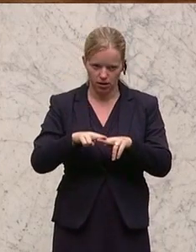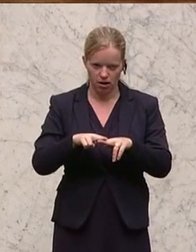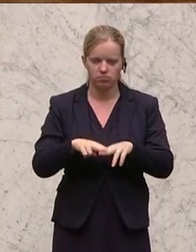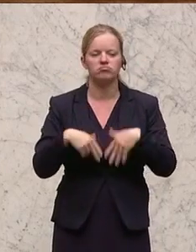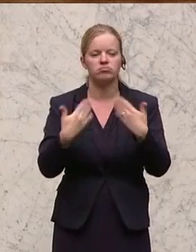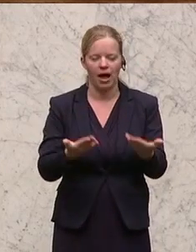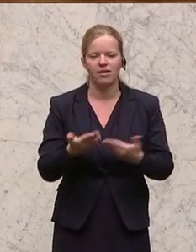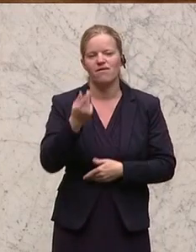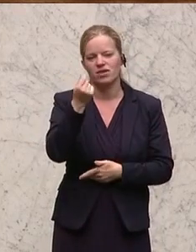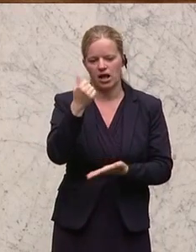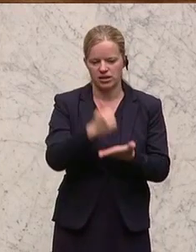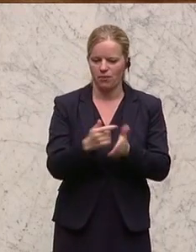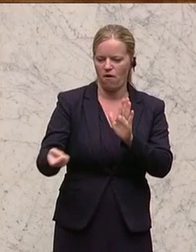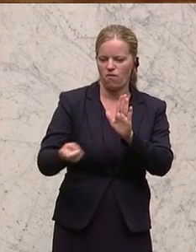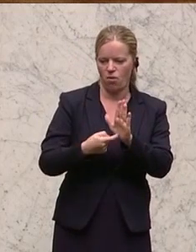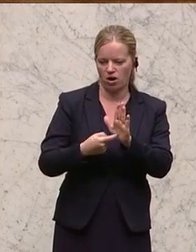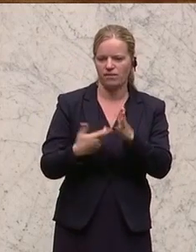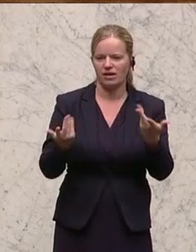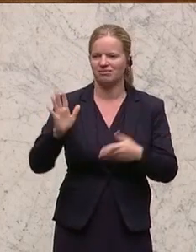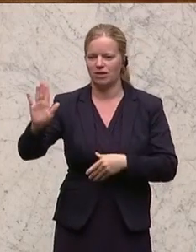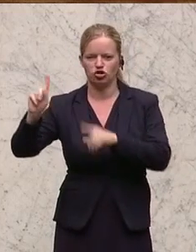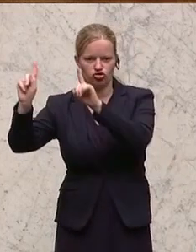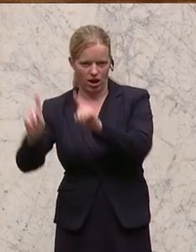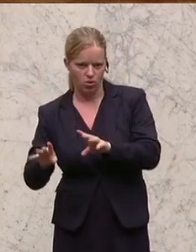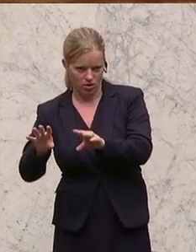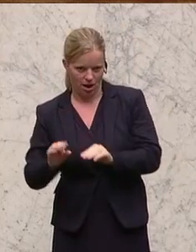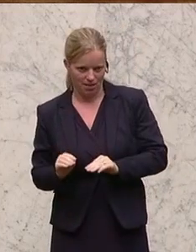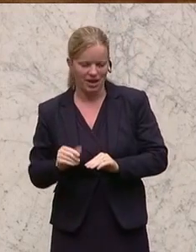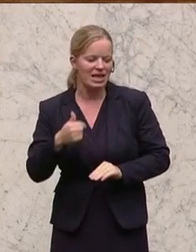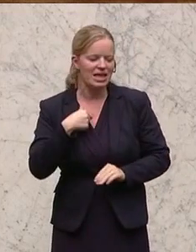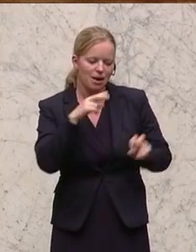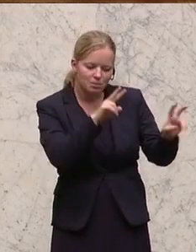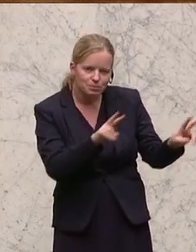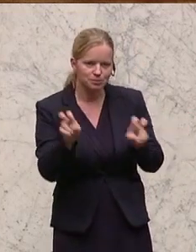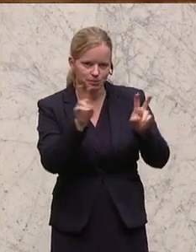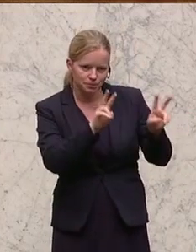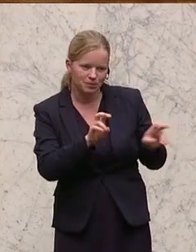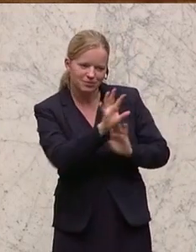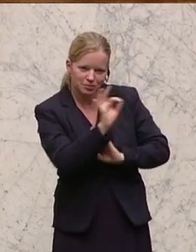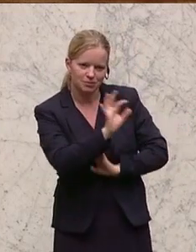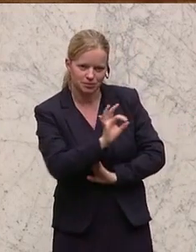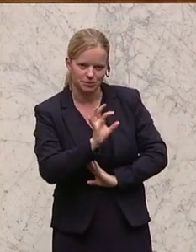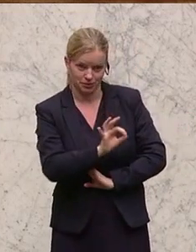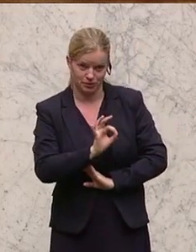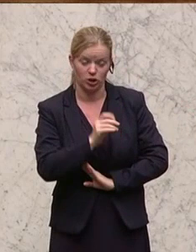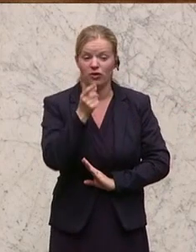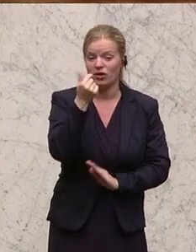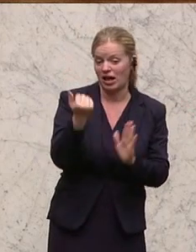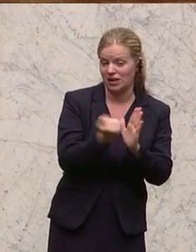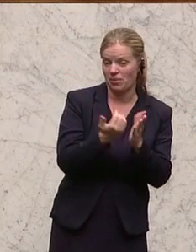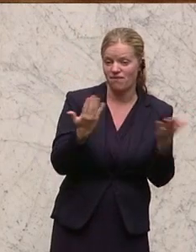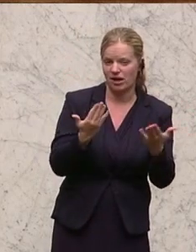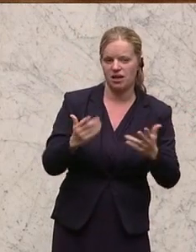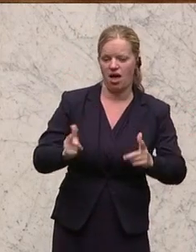Aufforderung vom Finanzamt zur Stellungnahme. Und ich lese dann nur teilweise daraus vor, was das Finanzamt jetzt vom Steuerschuldner